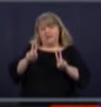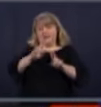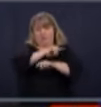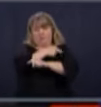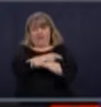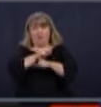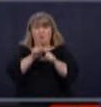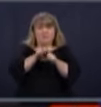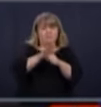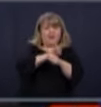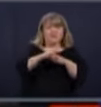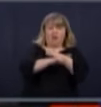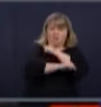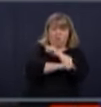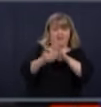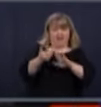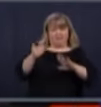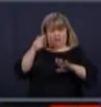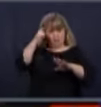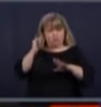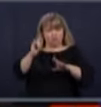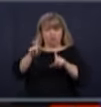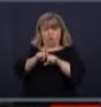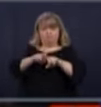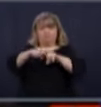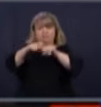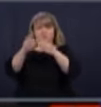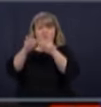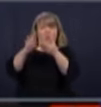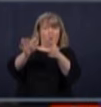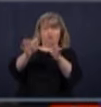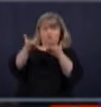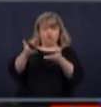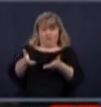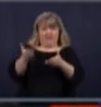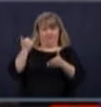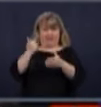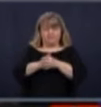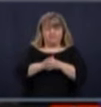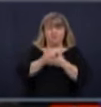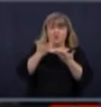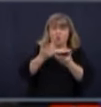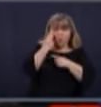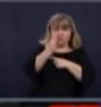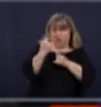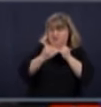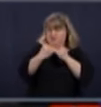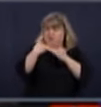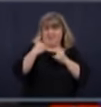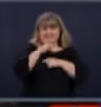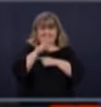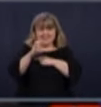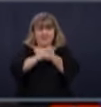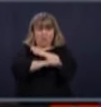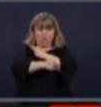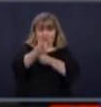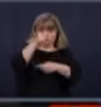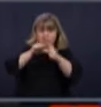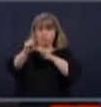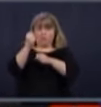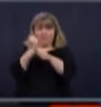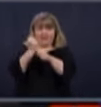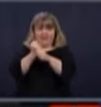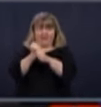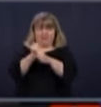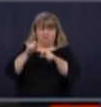avec ces lits-là. Donc, on voit là 600 employés juste en fin de semaine qui sont revenus. On